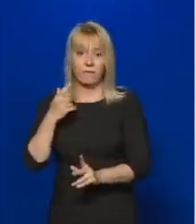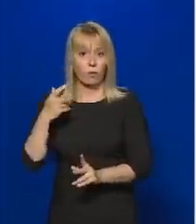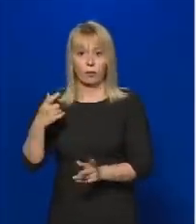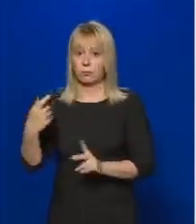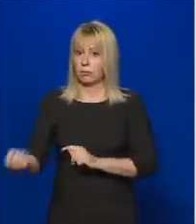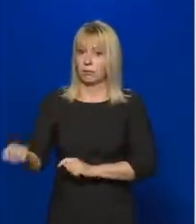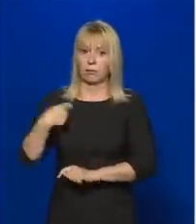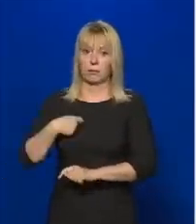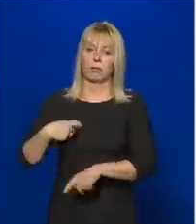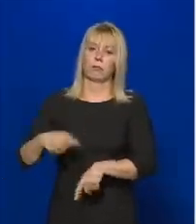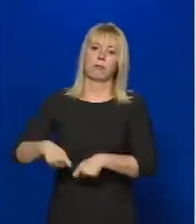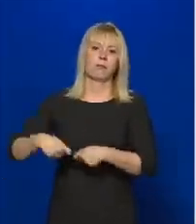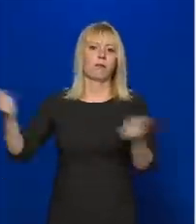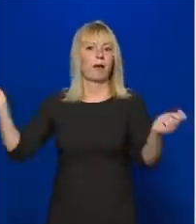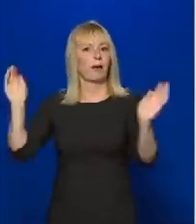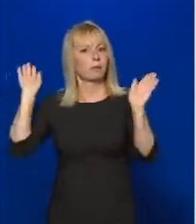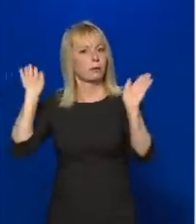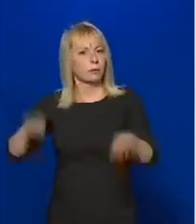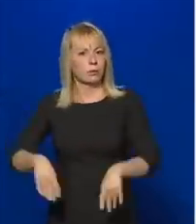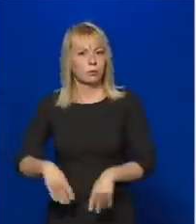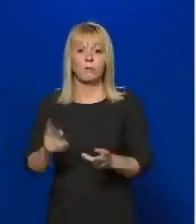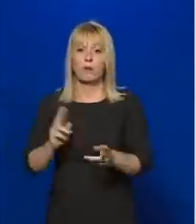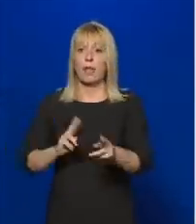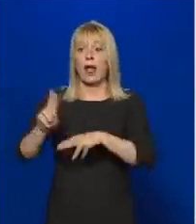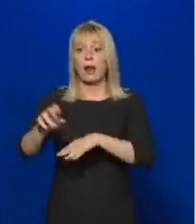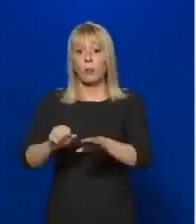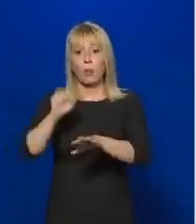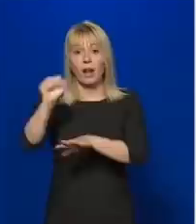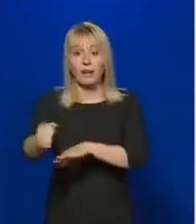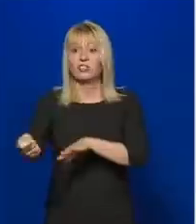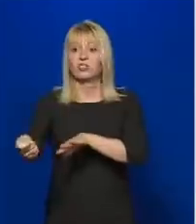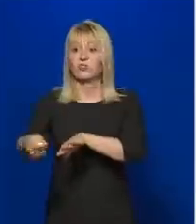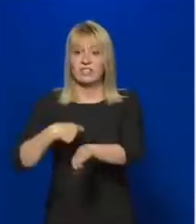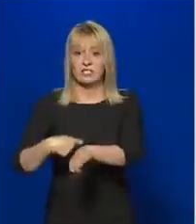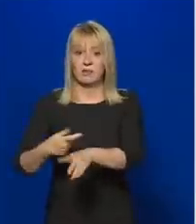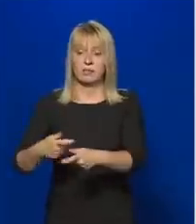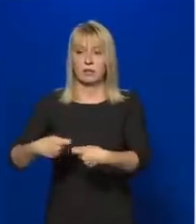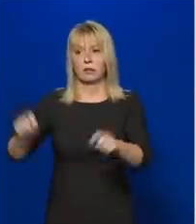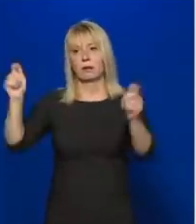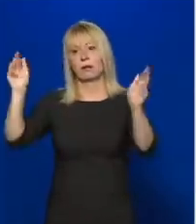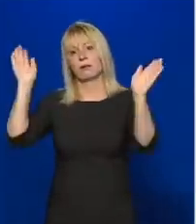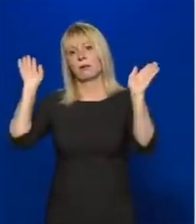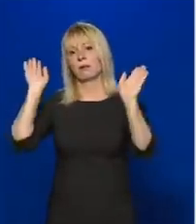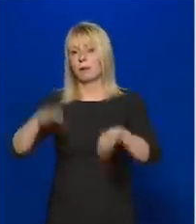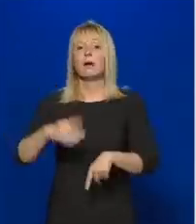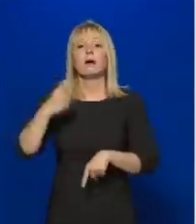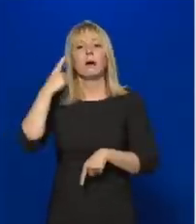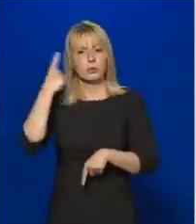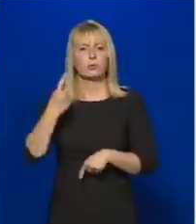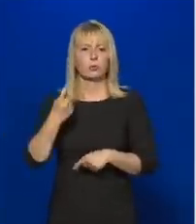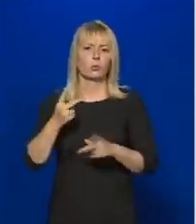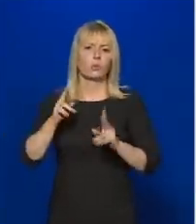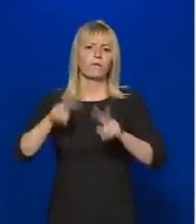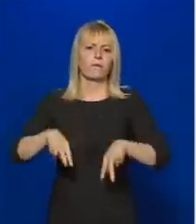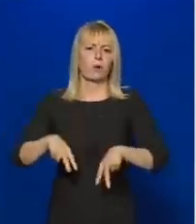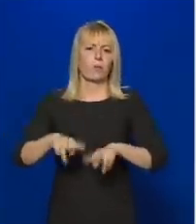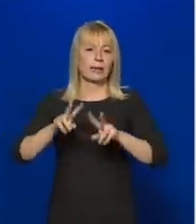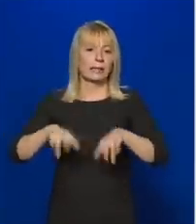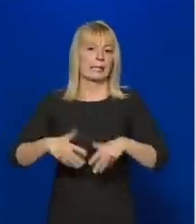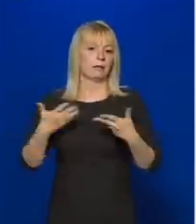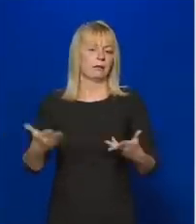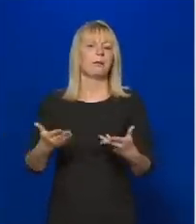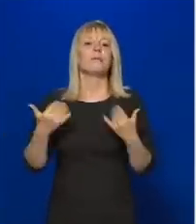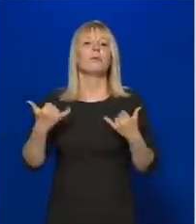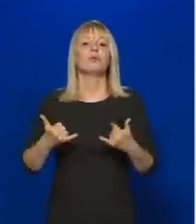fel kellett bontani, vagy fizettünk előleget, és ők ezt visszafizették. Tehát azt tudjuk tényként kezelni, hogy hány gép áll ma rendelkezésre.